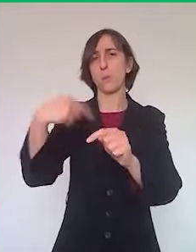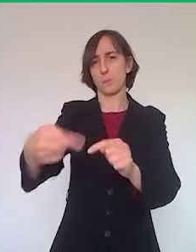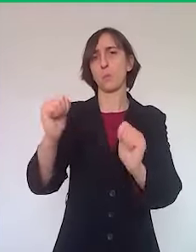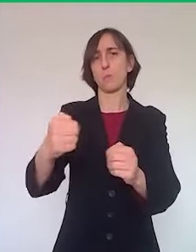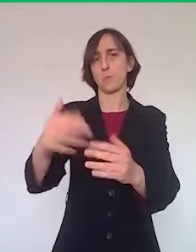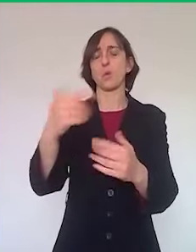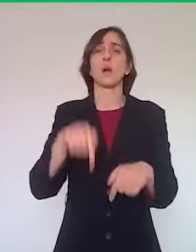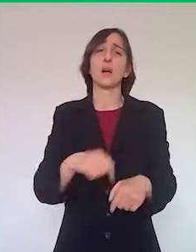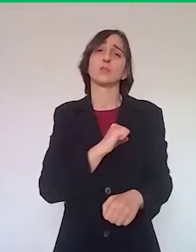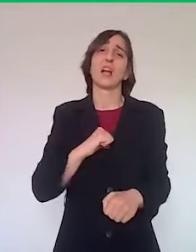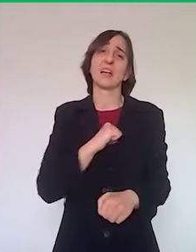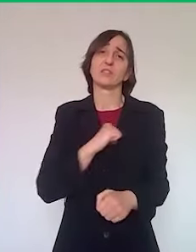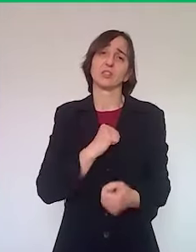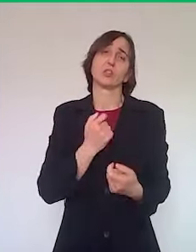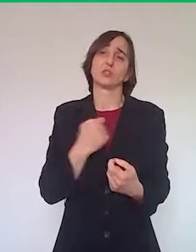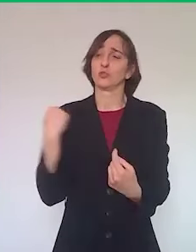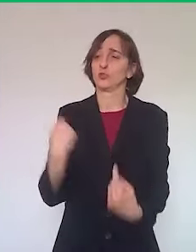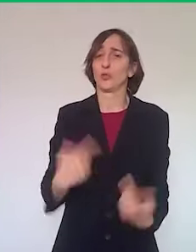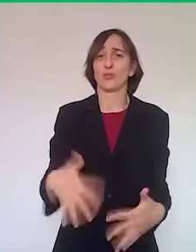altro per gli ultimi dieci giorni.